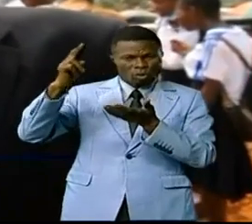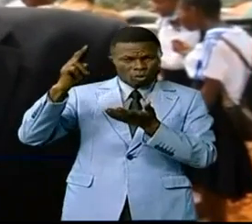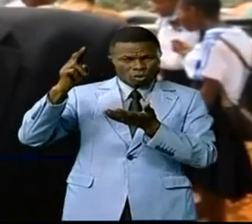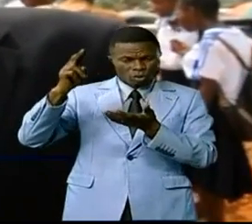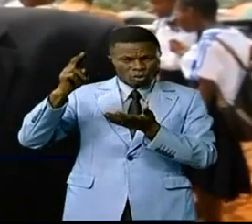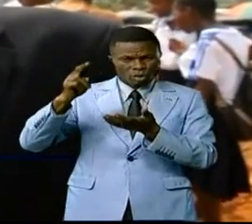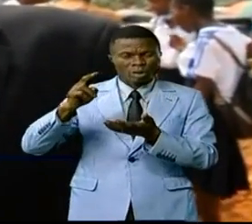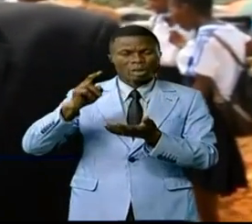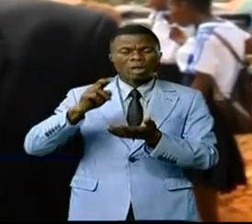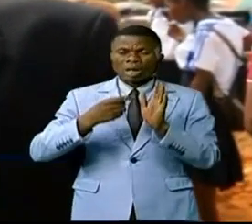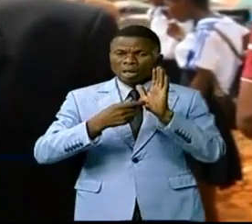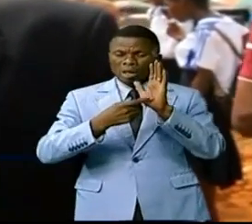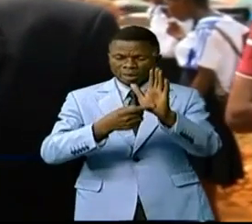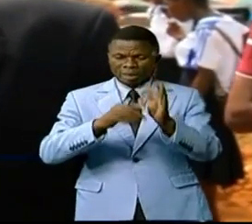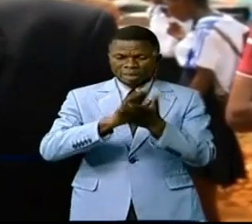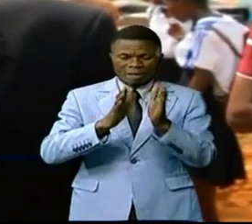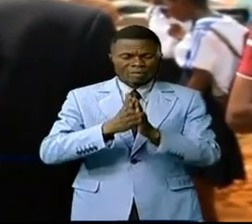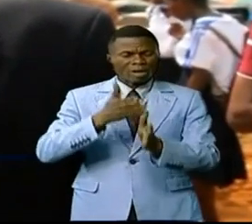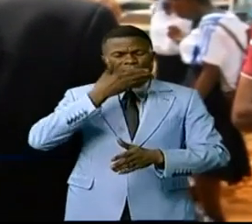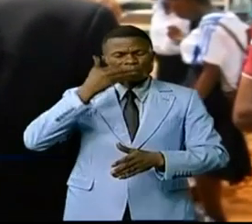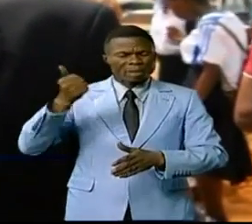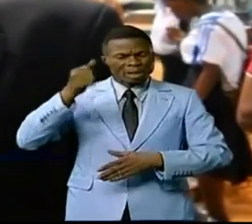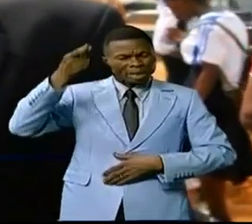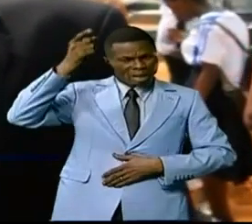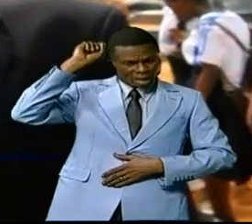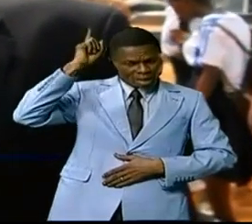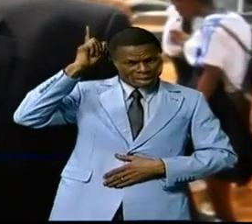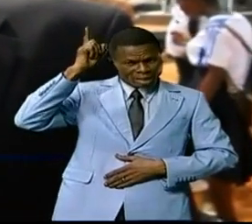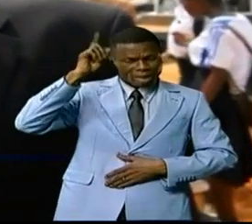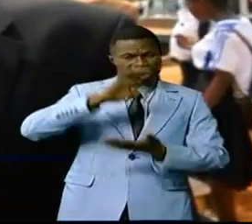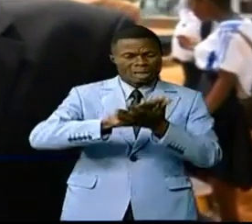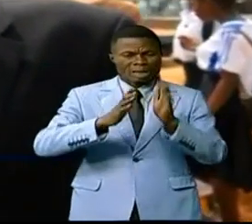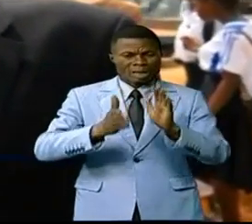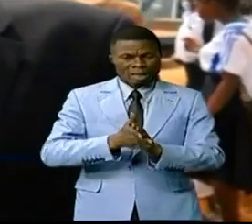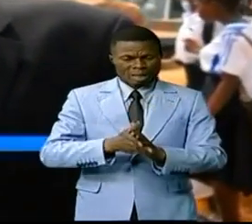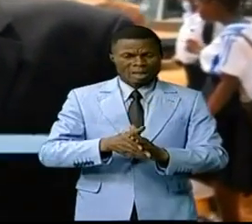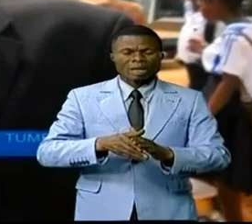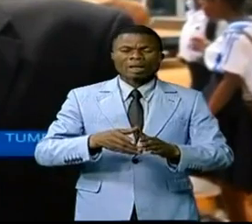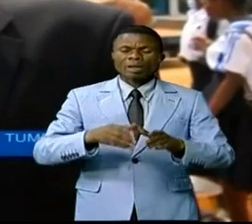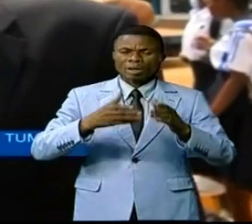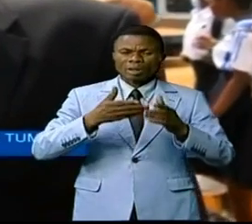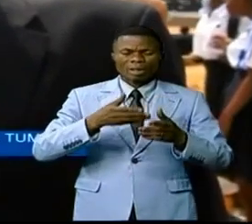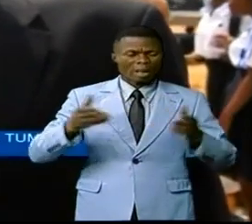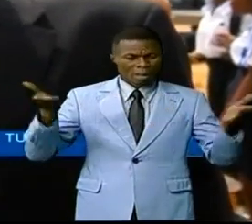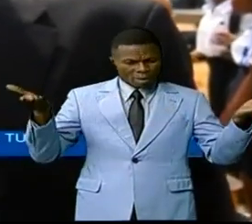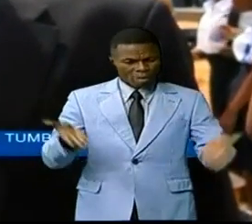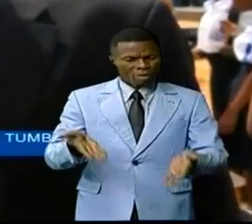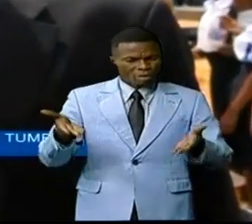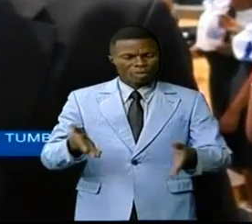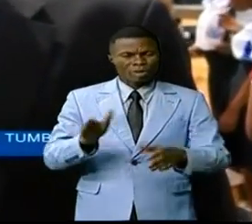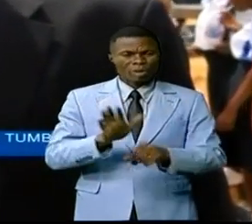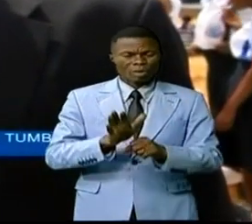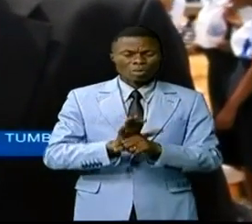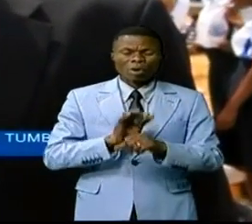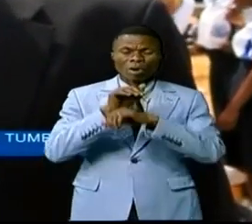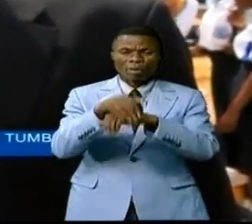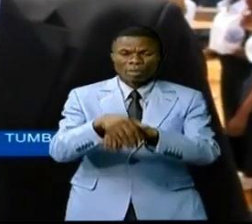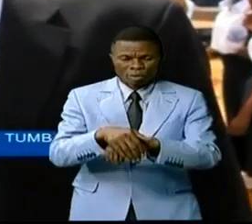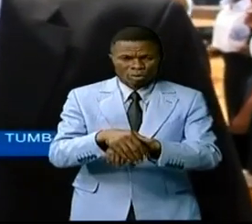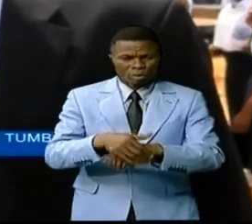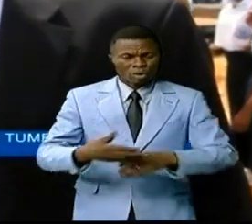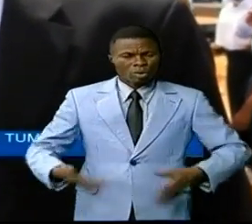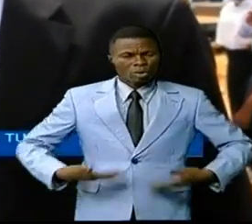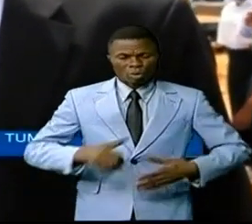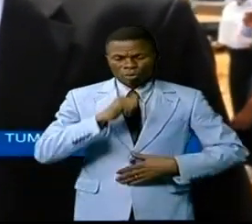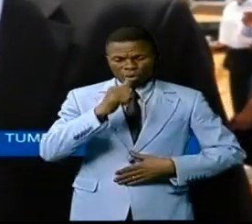aussi, revête sa plus belle robe et redevienne tout simplement fréquentable. Nous ne le pourrons jamais seuls.